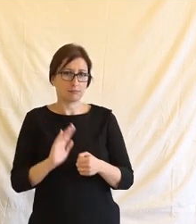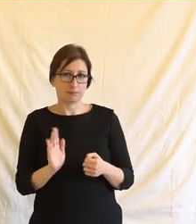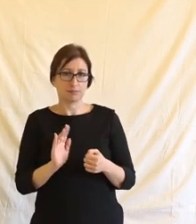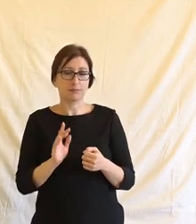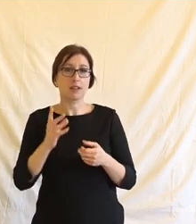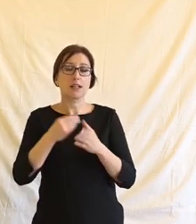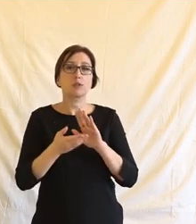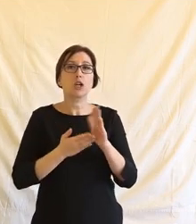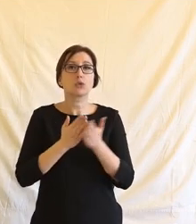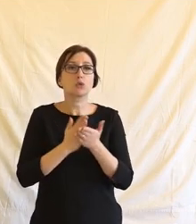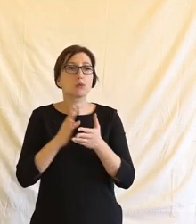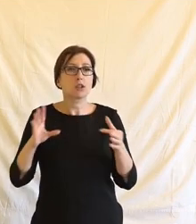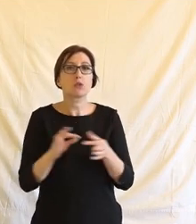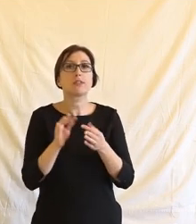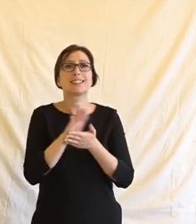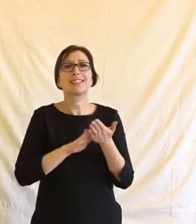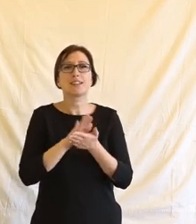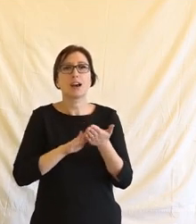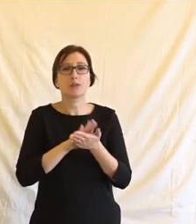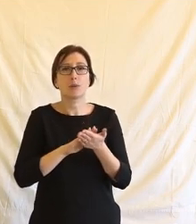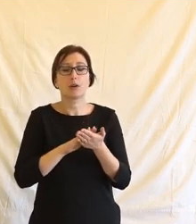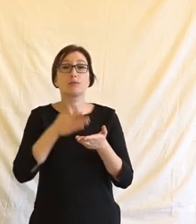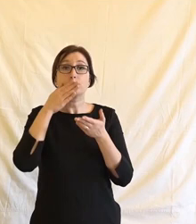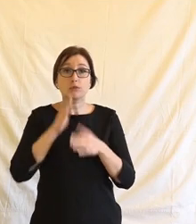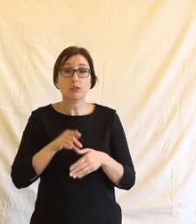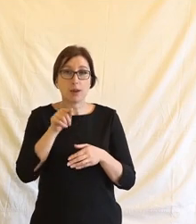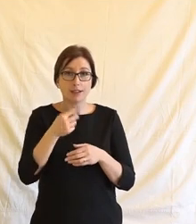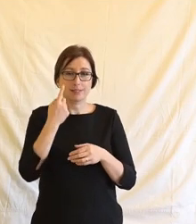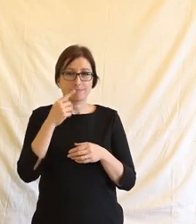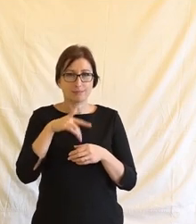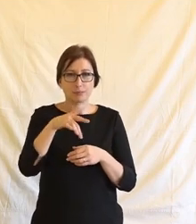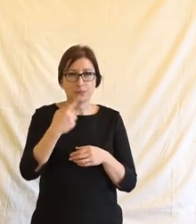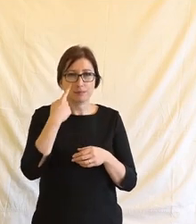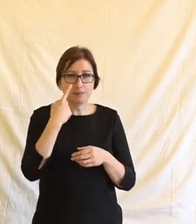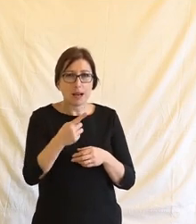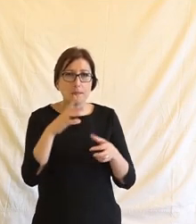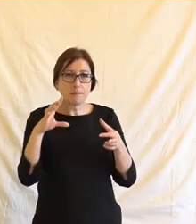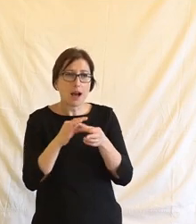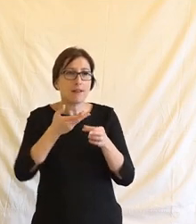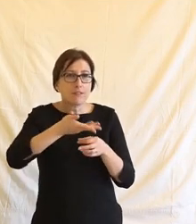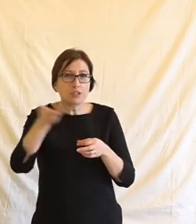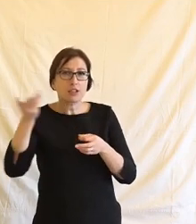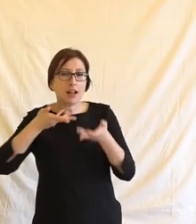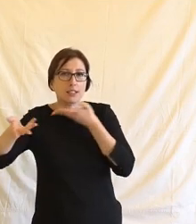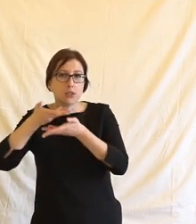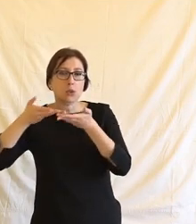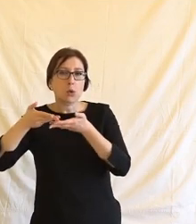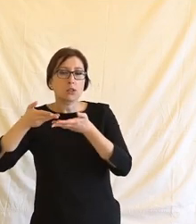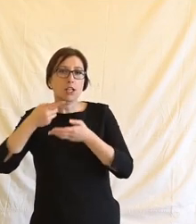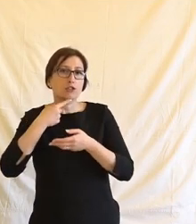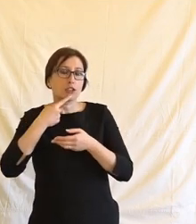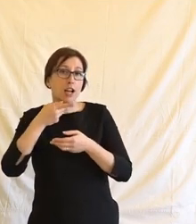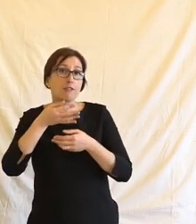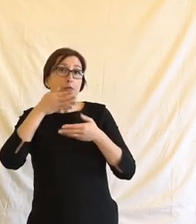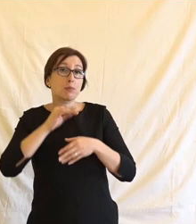třeba některé služby, které jsou nabízeny zadarmo. Pokud sledujete k tomu takovou veřejnou debatu, tak se často říká, že